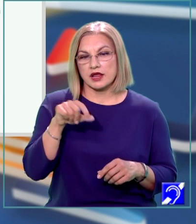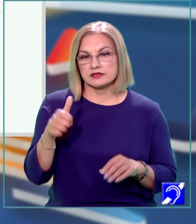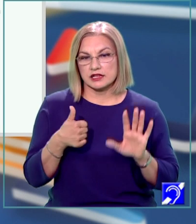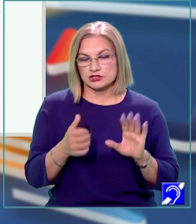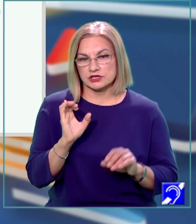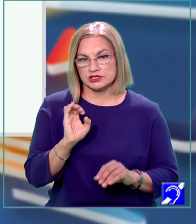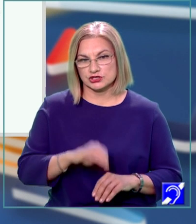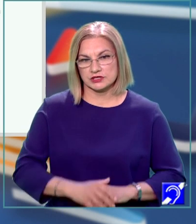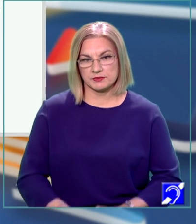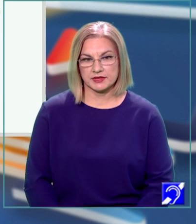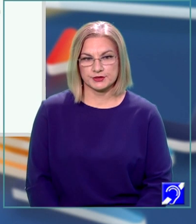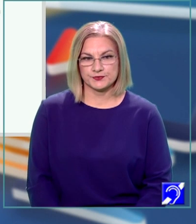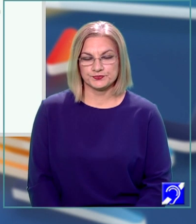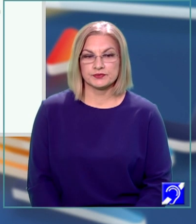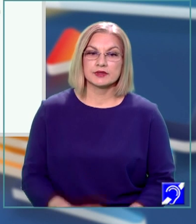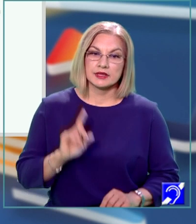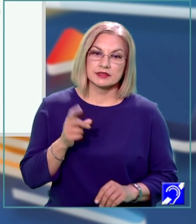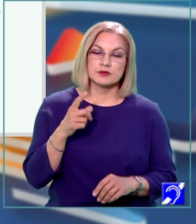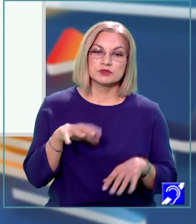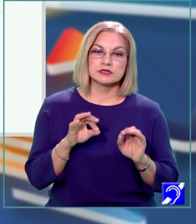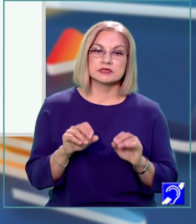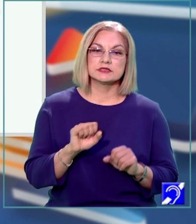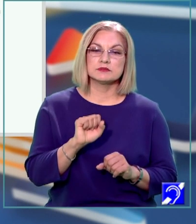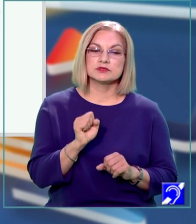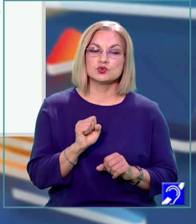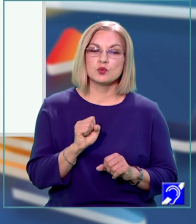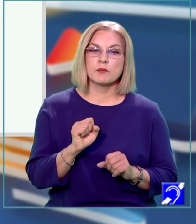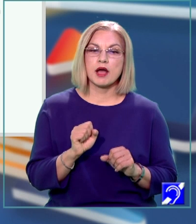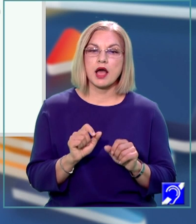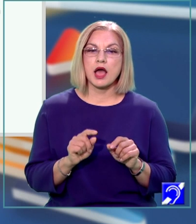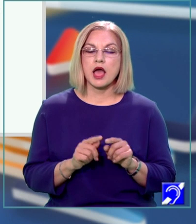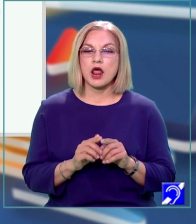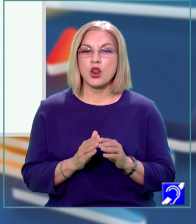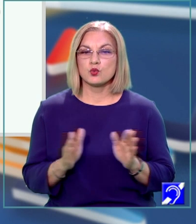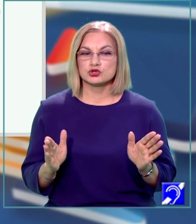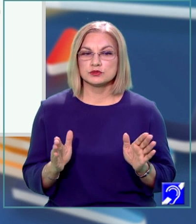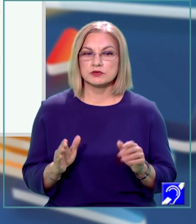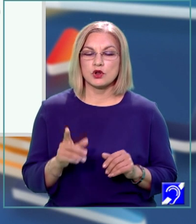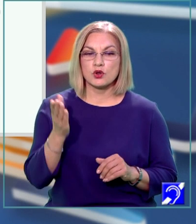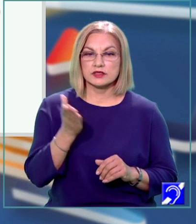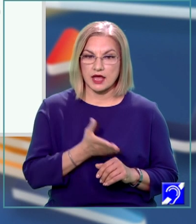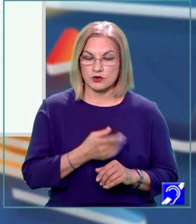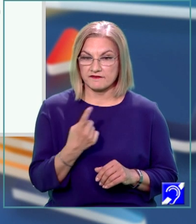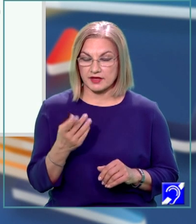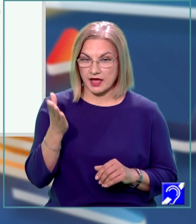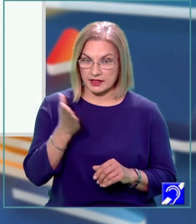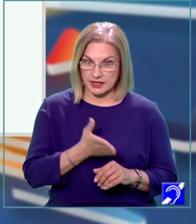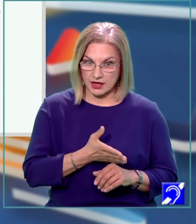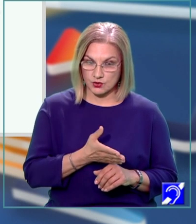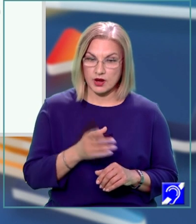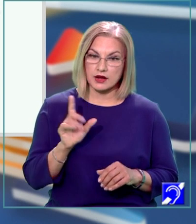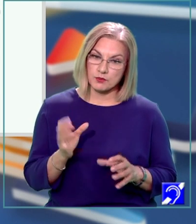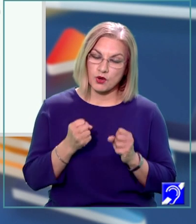centimetri. Avem de determinat suma lungimilor, diagonalelor. Fiecare diagonală poate fi